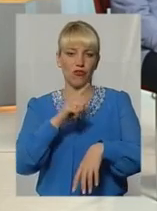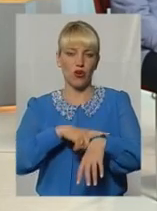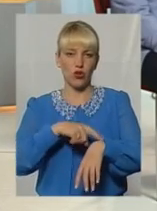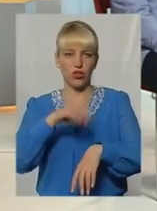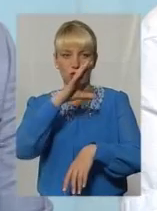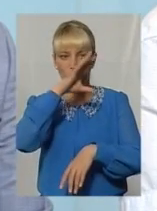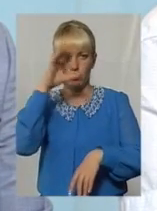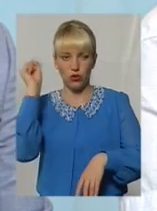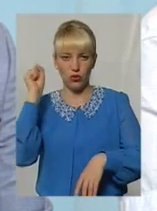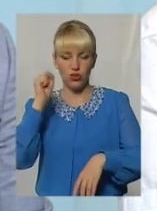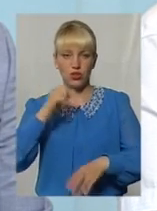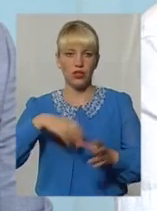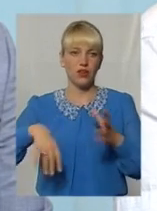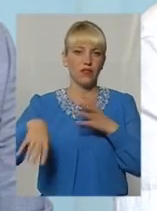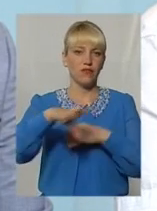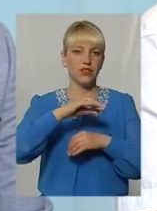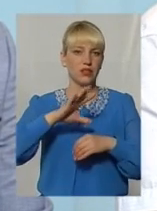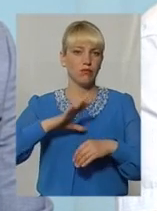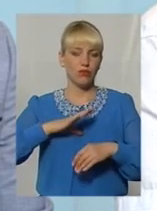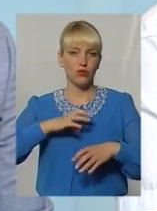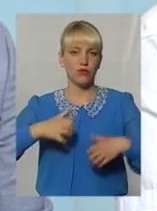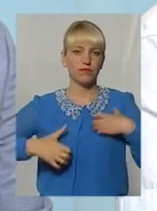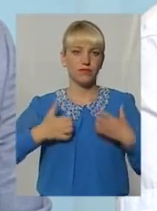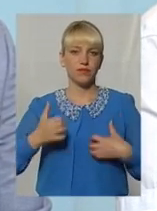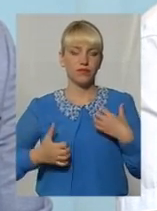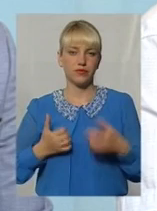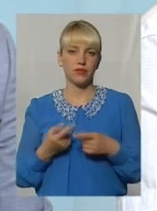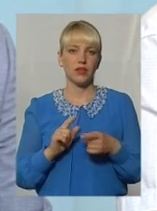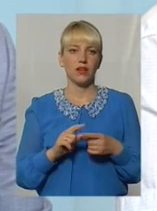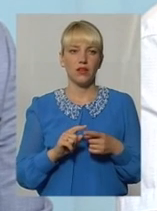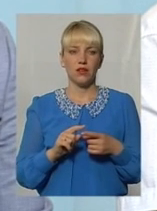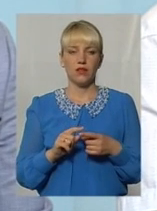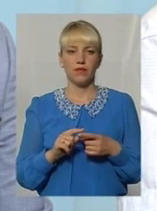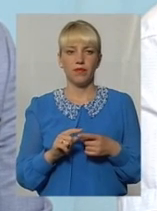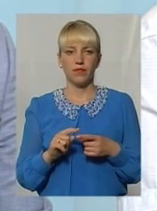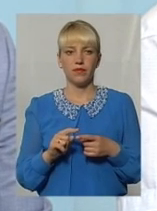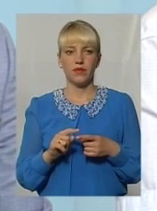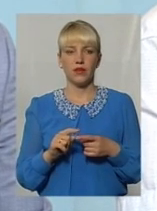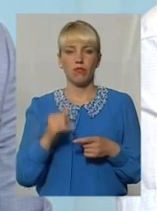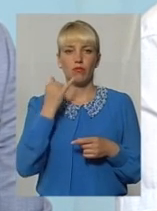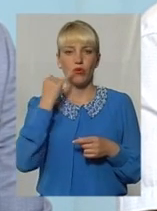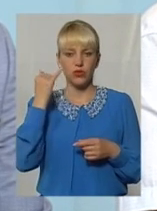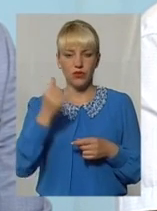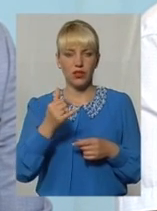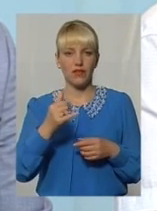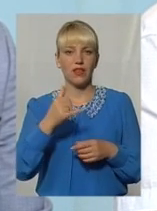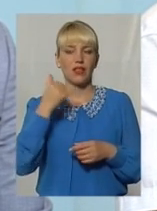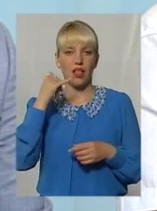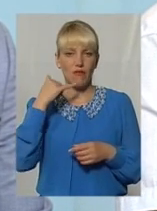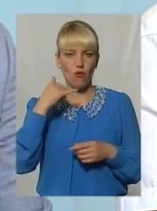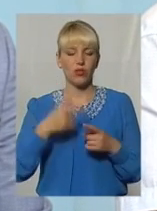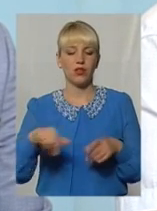на ушах, як кажуть. Дві години на 15.80 подзвонив телефон, що